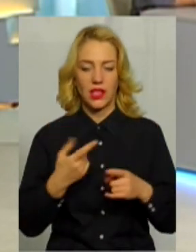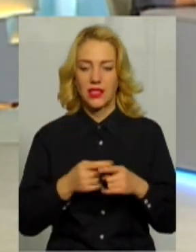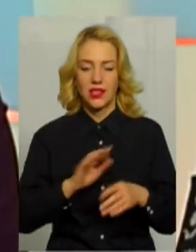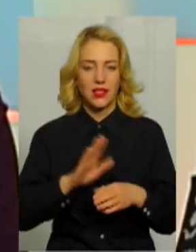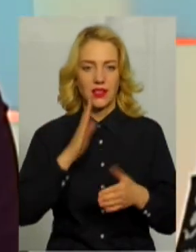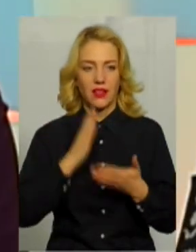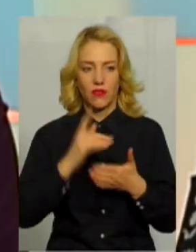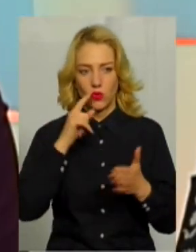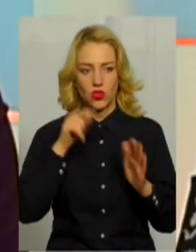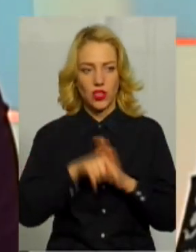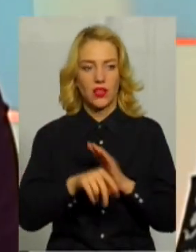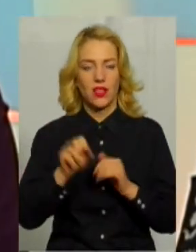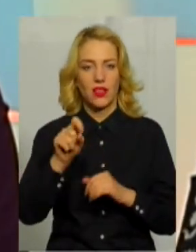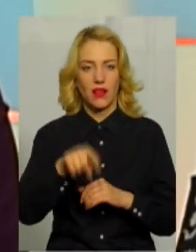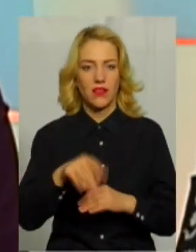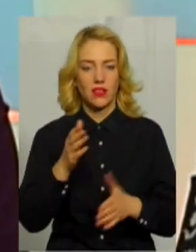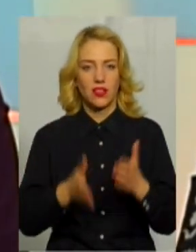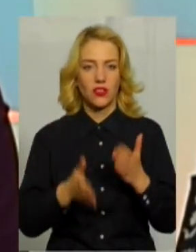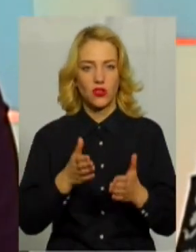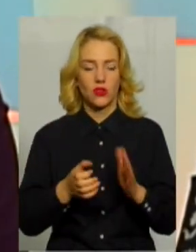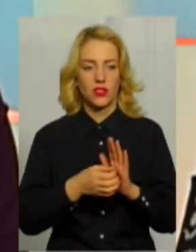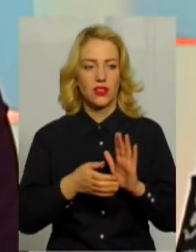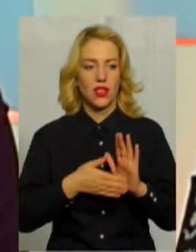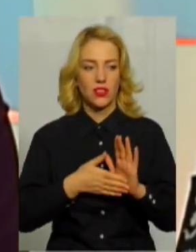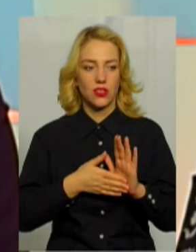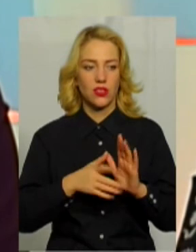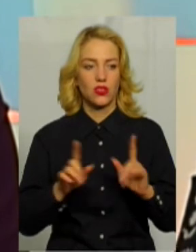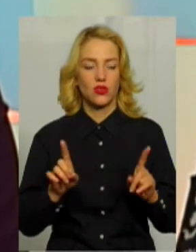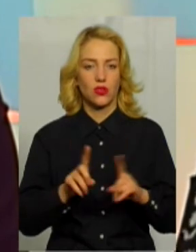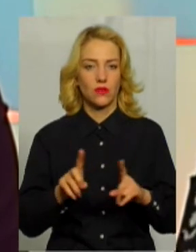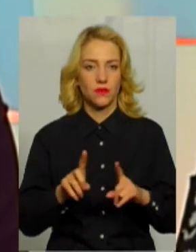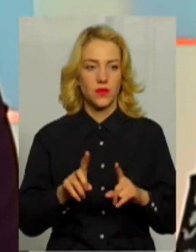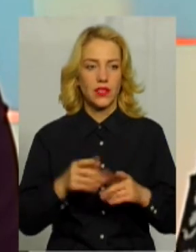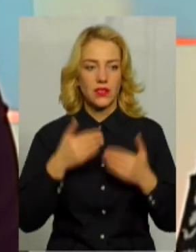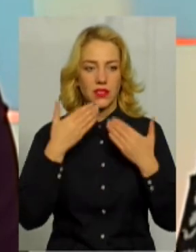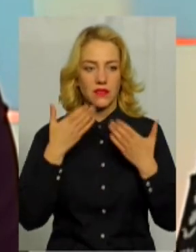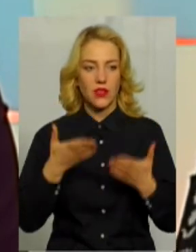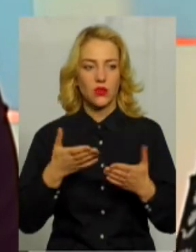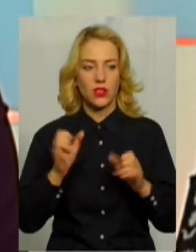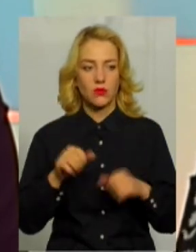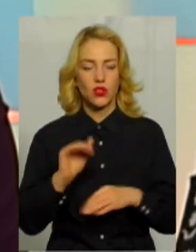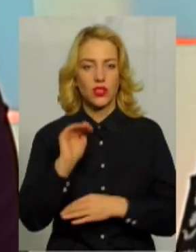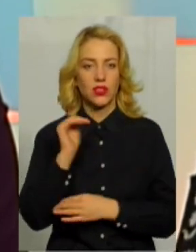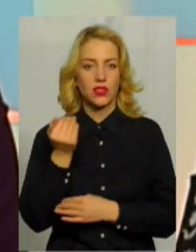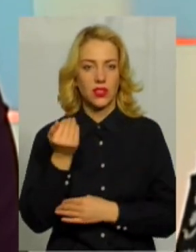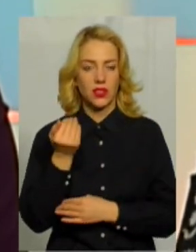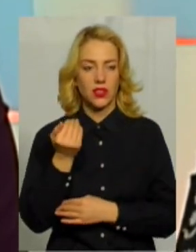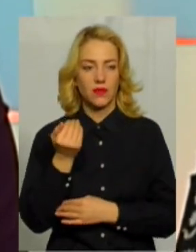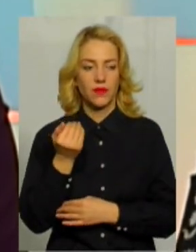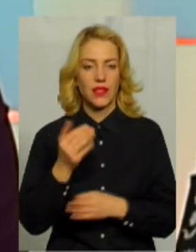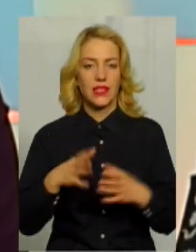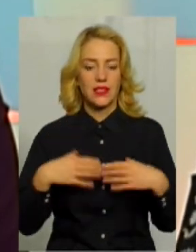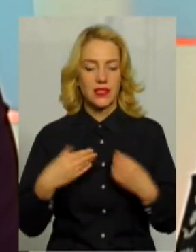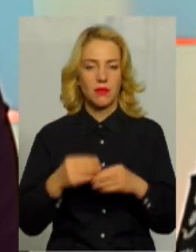втручанням, навіть якщо зазначити, що звернутися може і дитина, сімейним